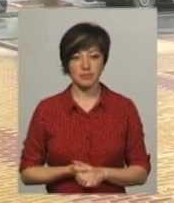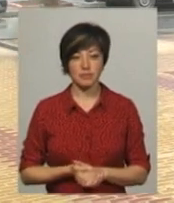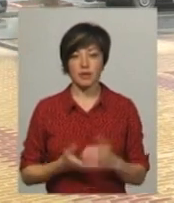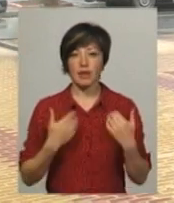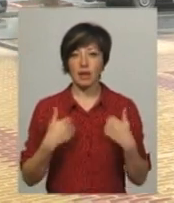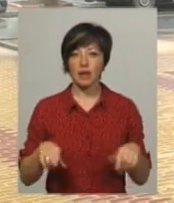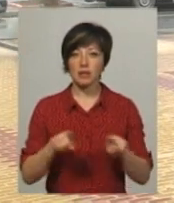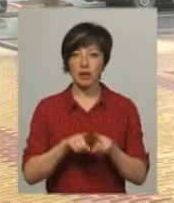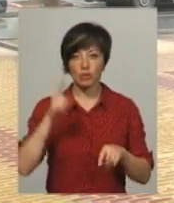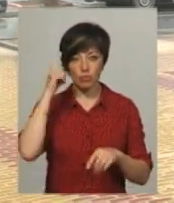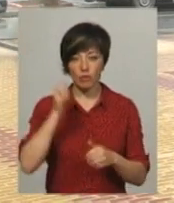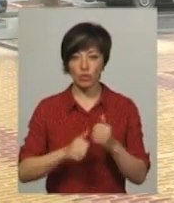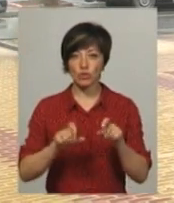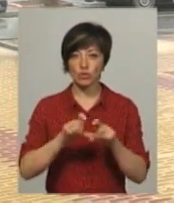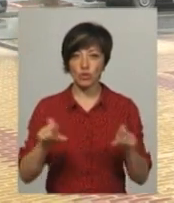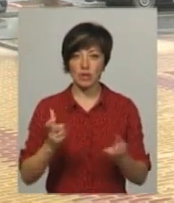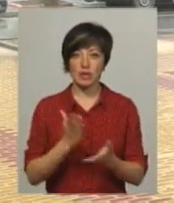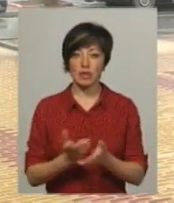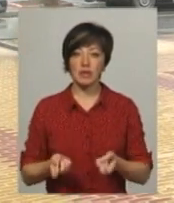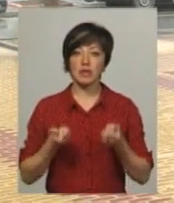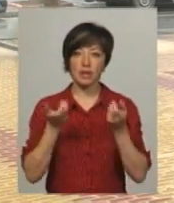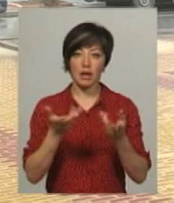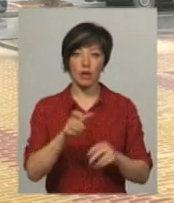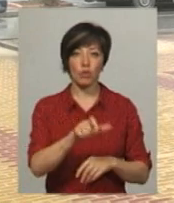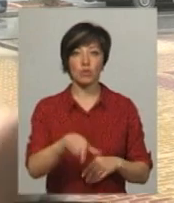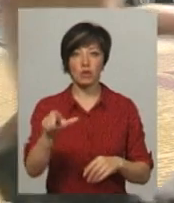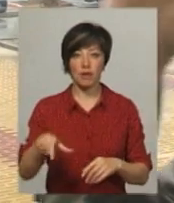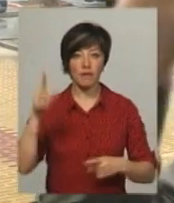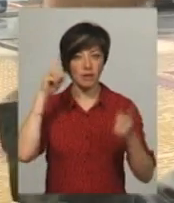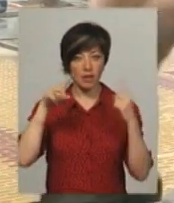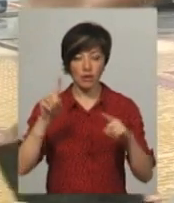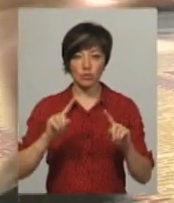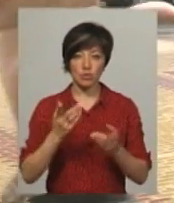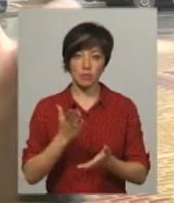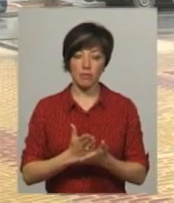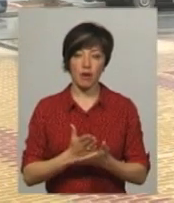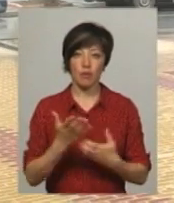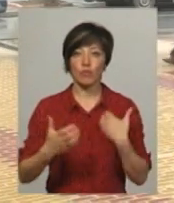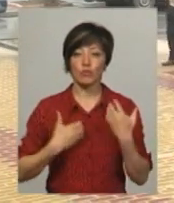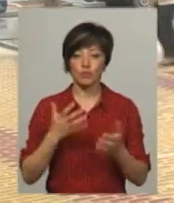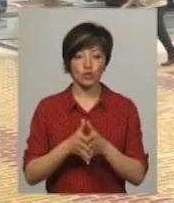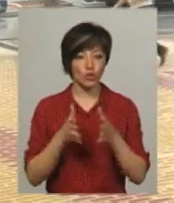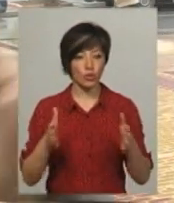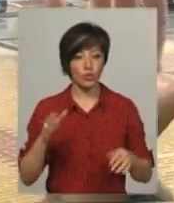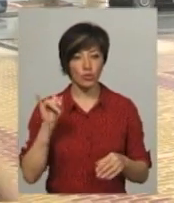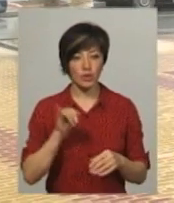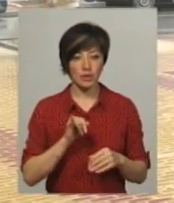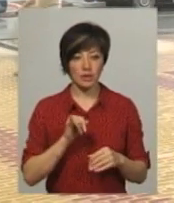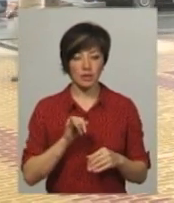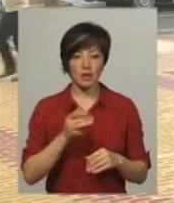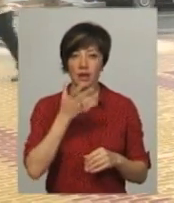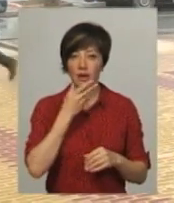я так думаю, що в кожній школі є хоч декілька людей, які фантазію дуже мають, буйну, широку і